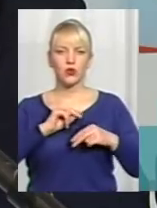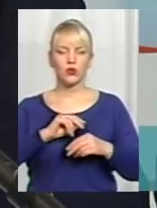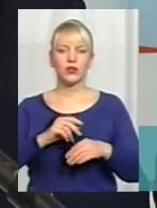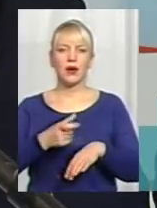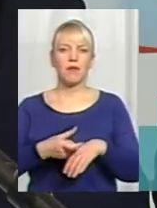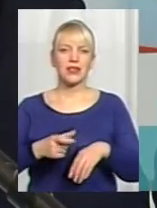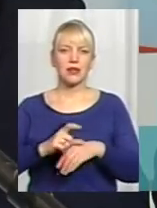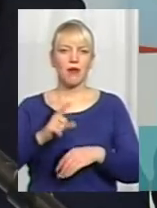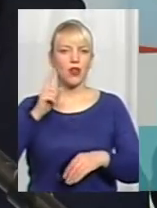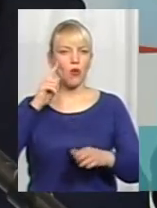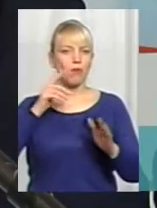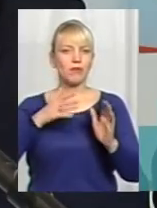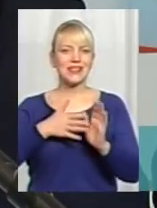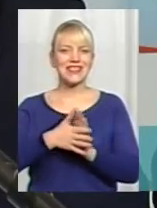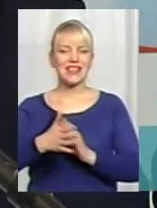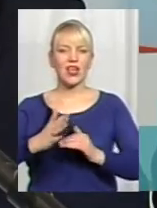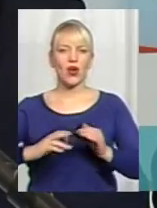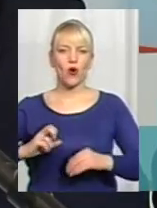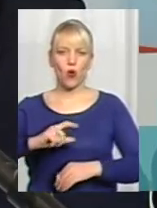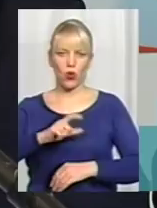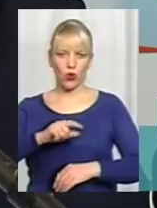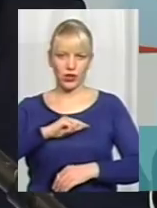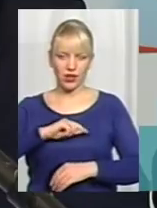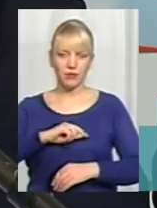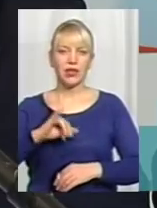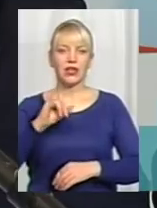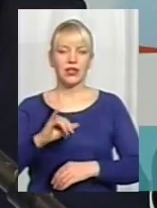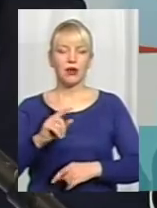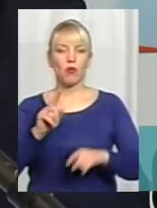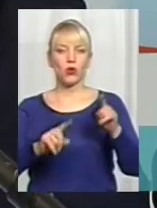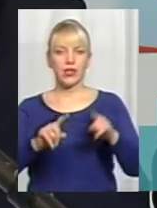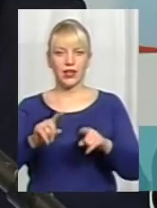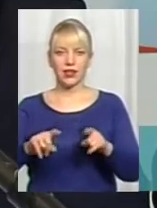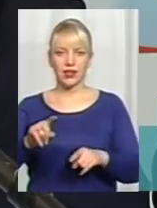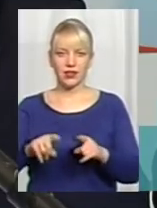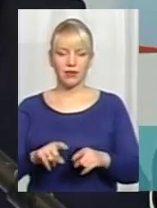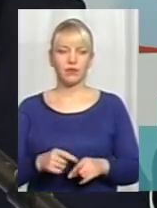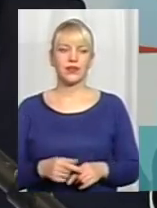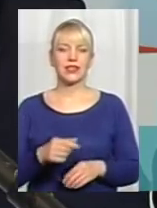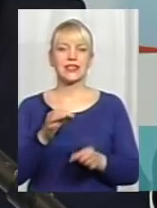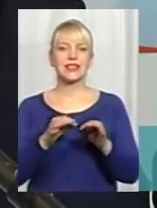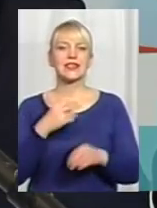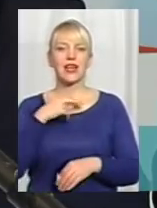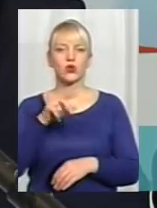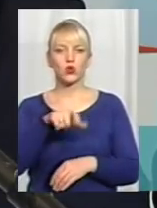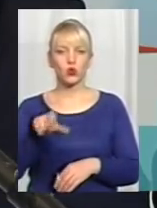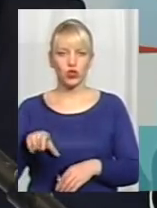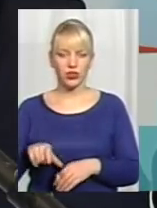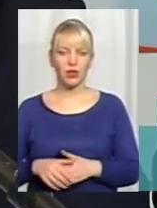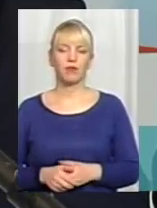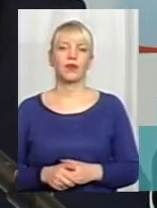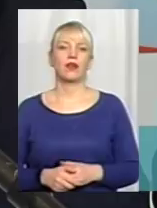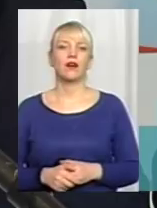наші. По деяким засудженим, так як Іван Михайлович тільки що